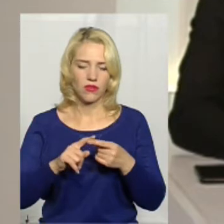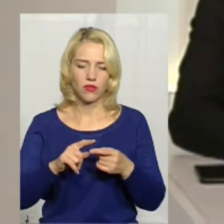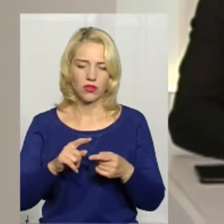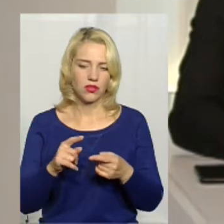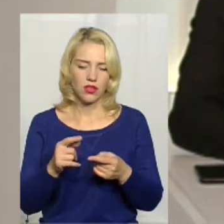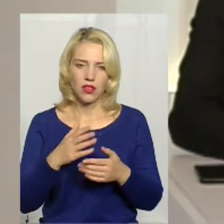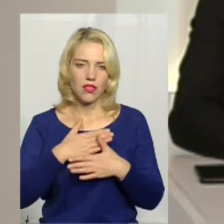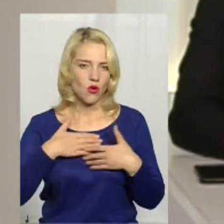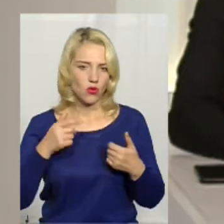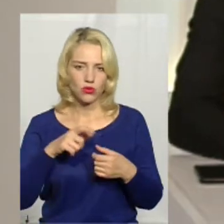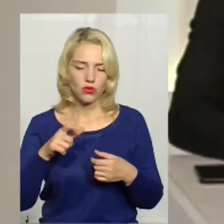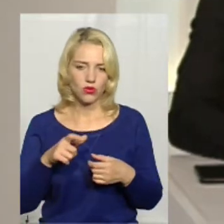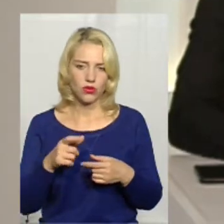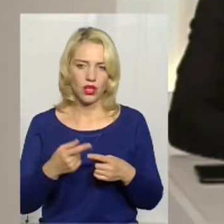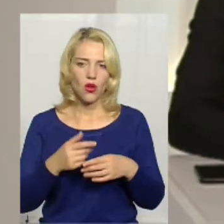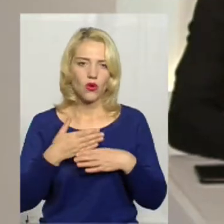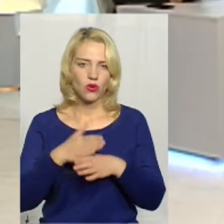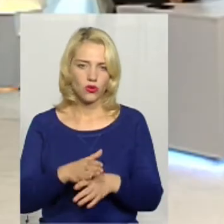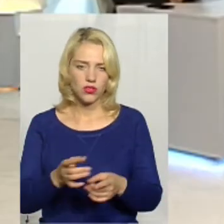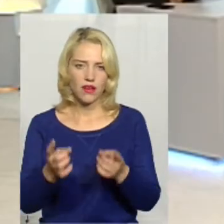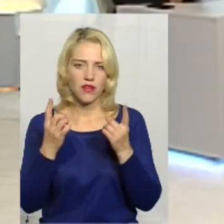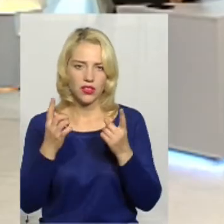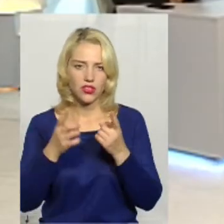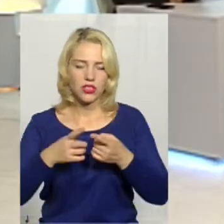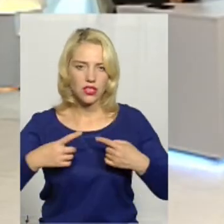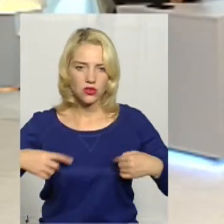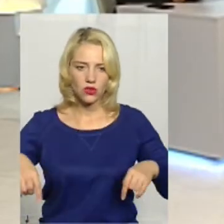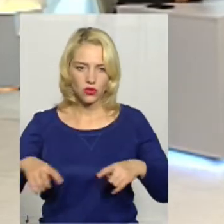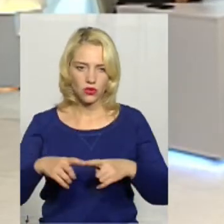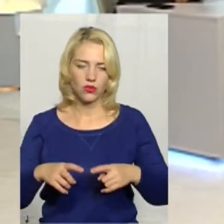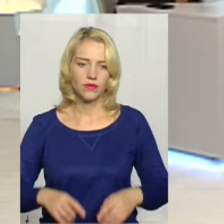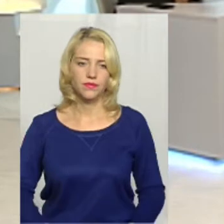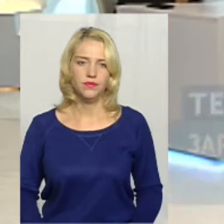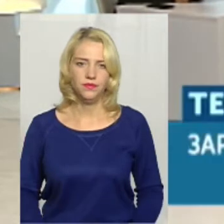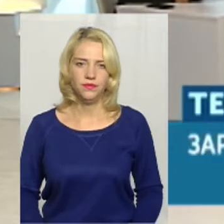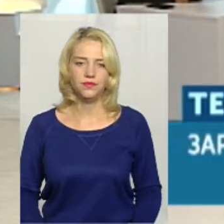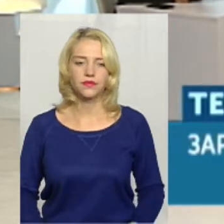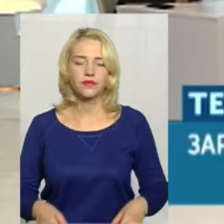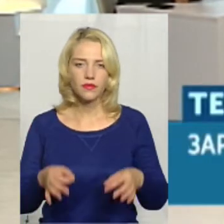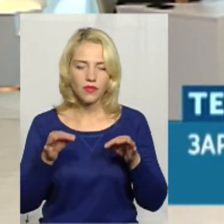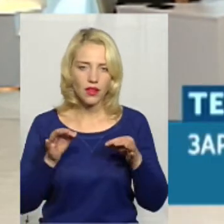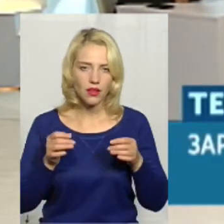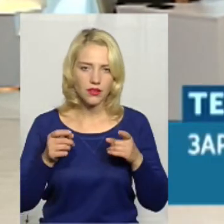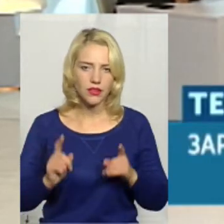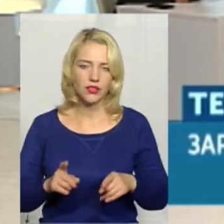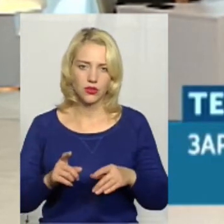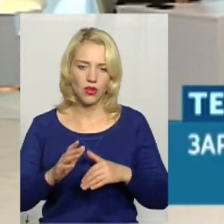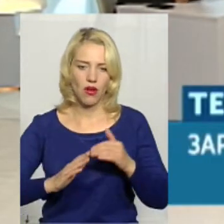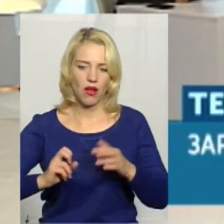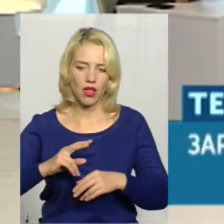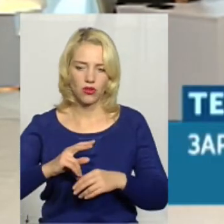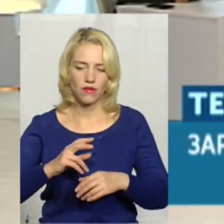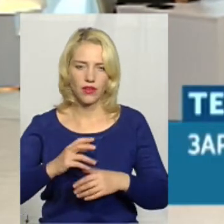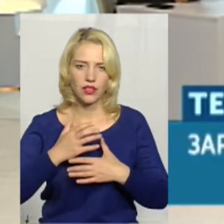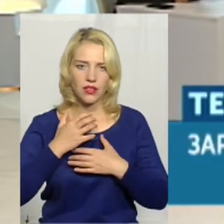пише пані Людмила. Як можете прокоментувати цей коментар? Дійсно, кадровий голод, особливо в